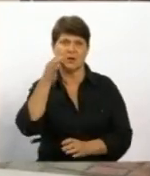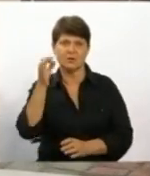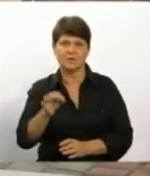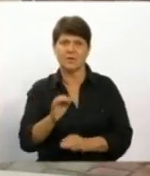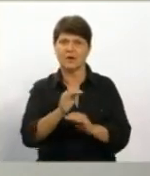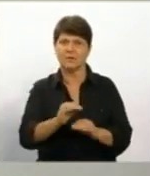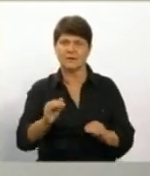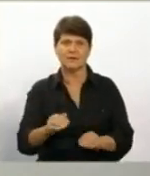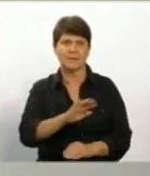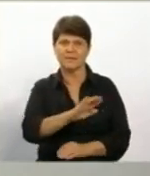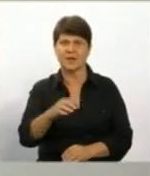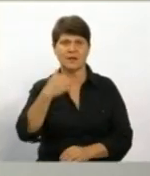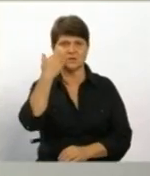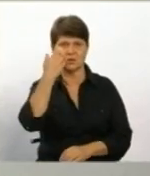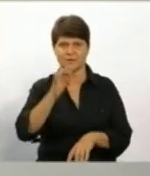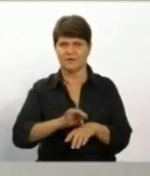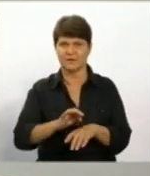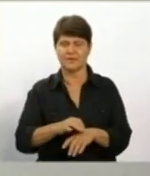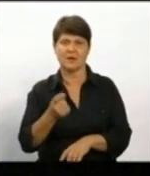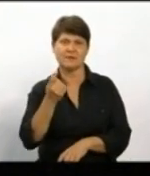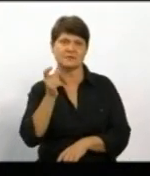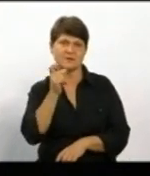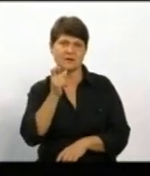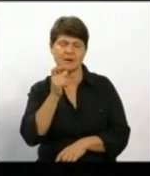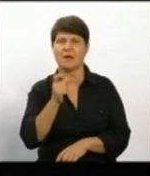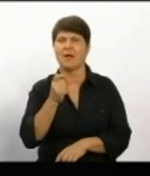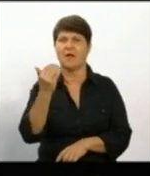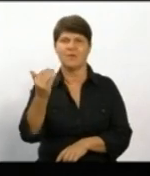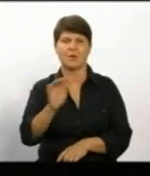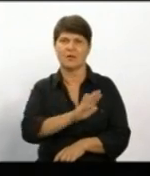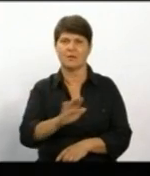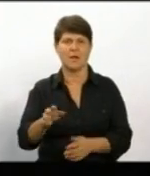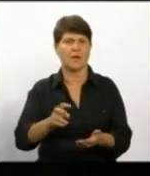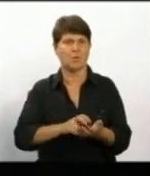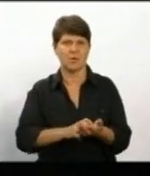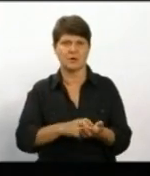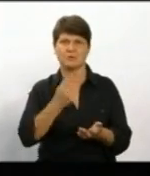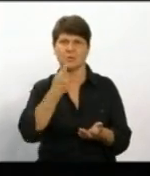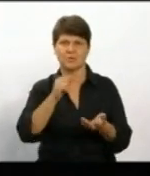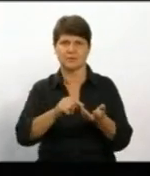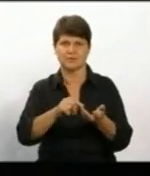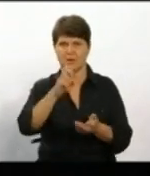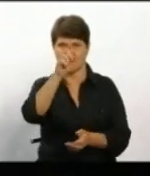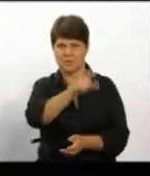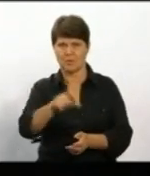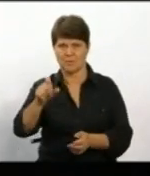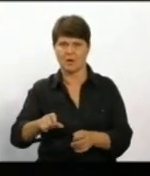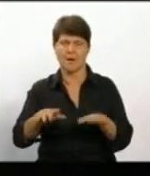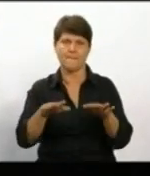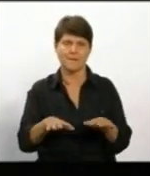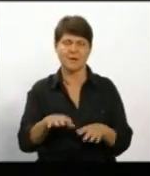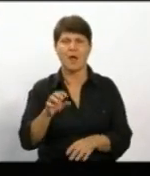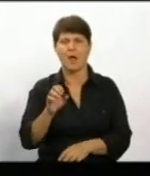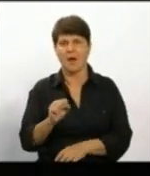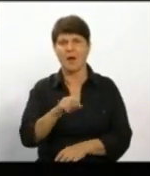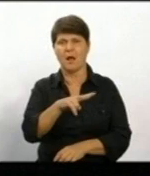їх підтримує держава. Вони не бояться проколоти пальчика в громадському місті. А у вас дітям соромно. Дітям і без того важко. А ще й суспільство